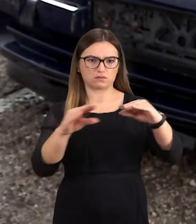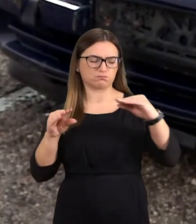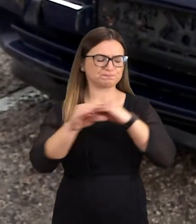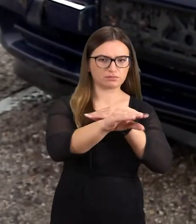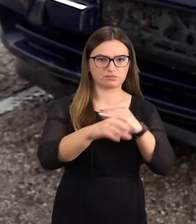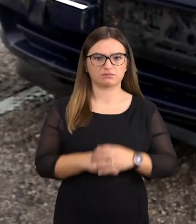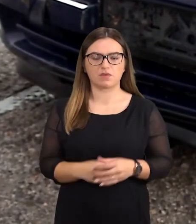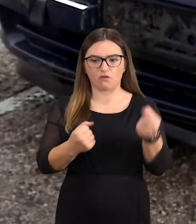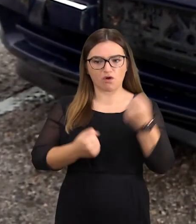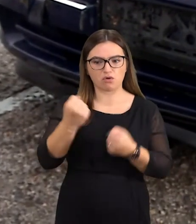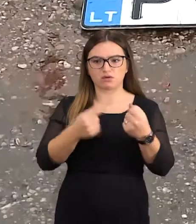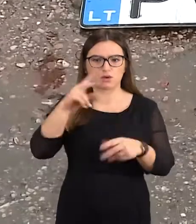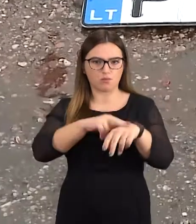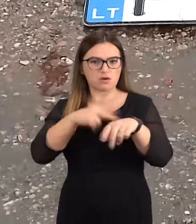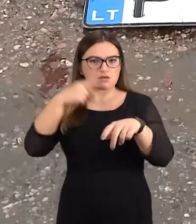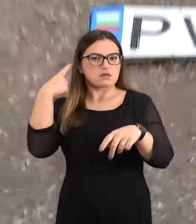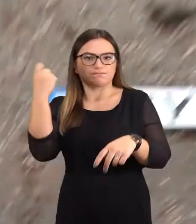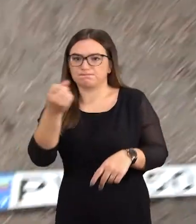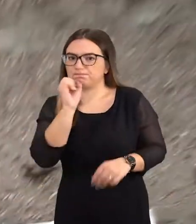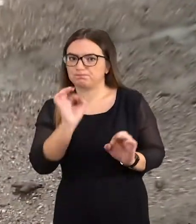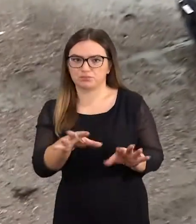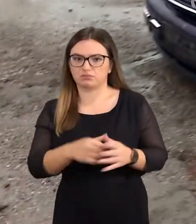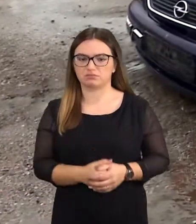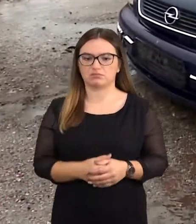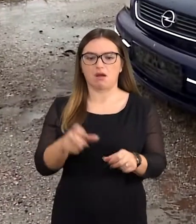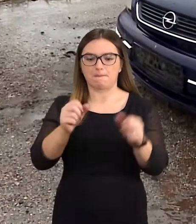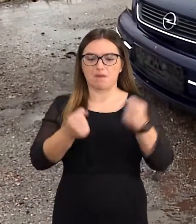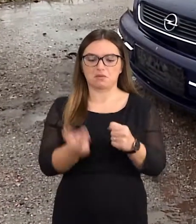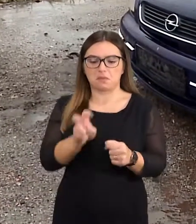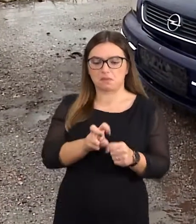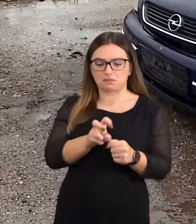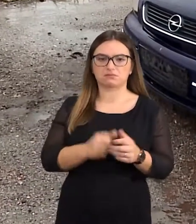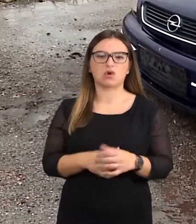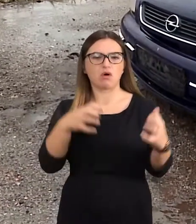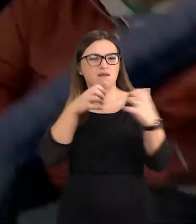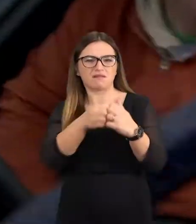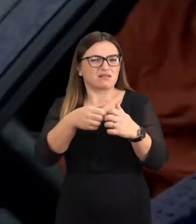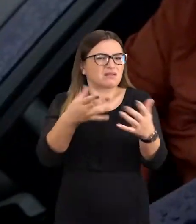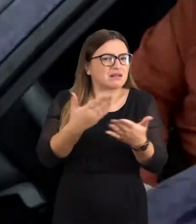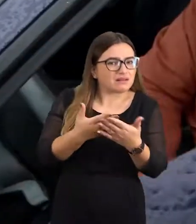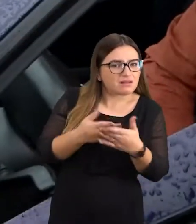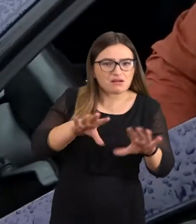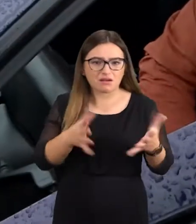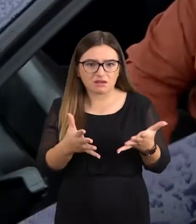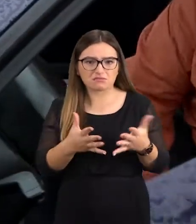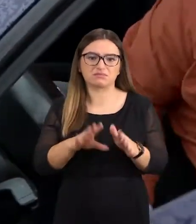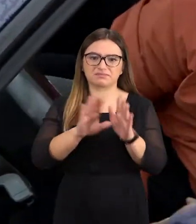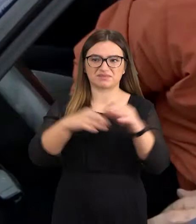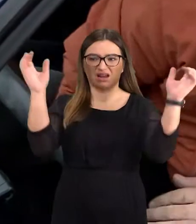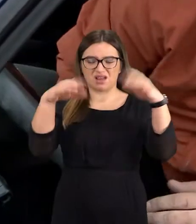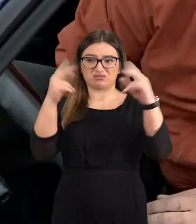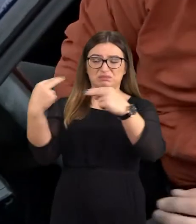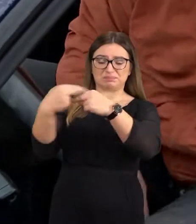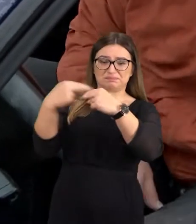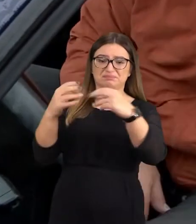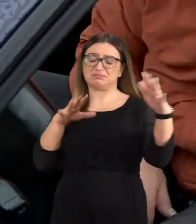Vairuotojos po įvykio nekvietė policijos, sėdėjo mašinoje. Sako, mašinos nesuvaldė dėl lietaus. Taip rėžėtėsi tos blokus?